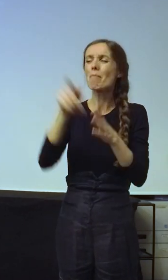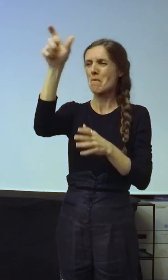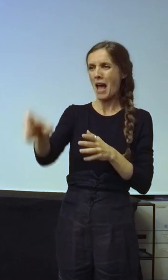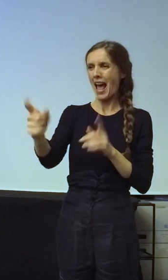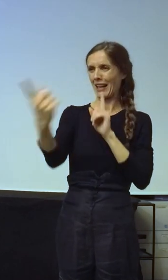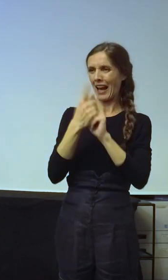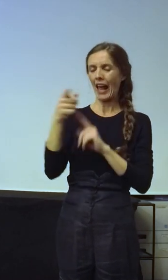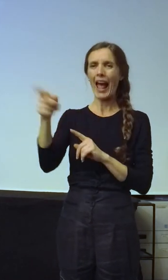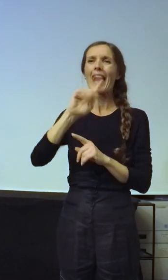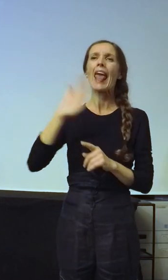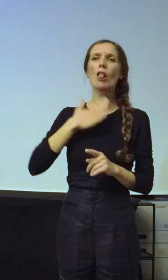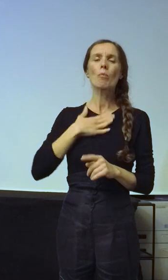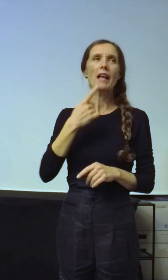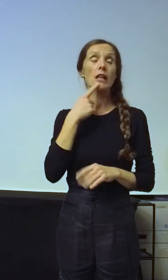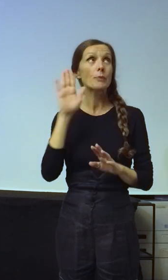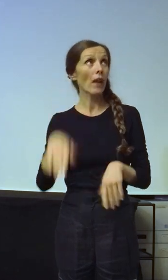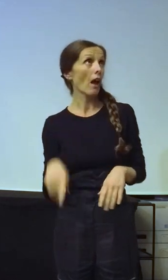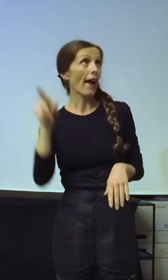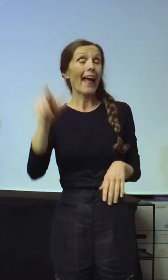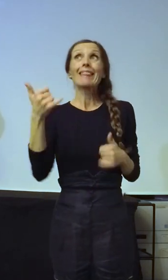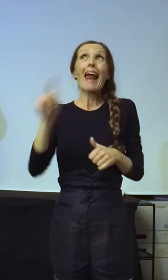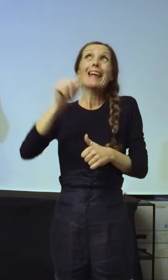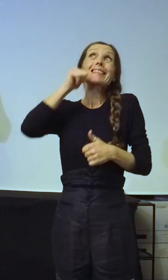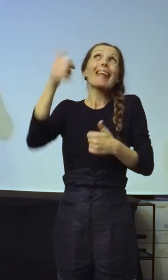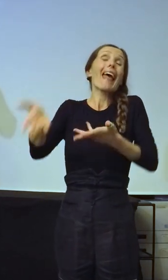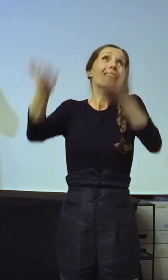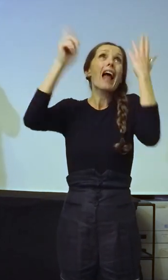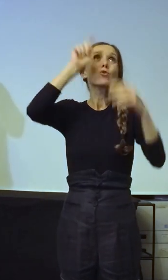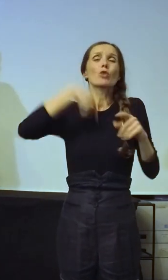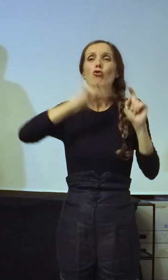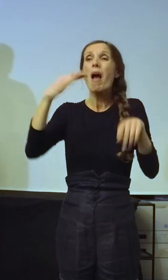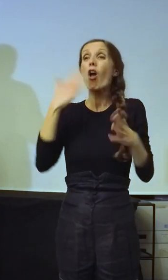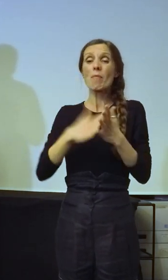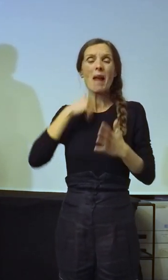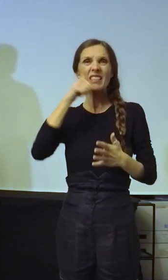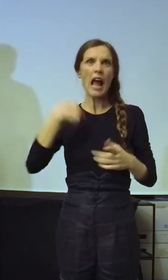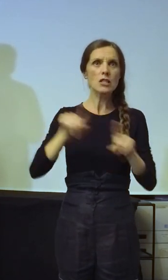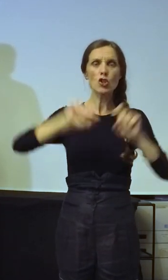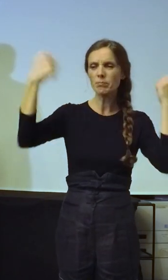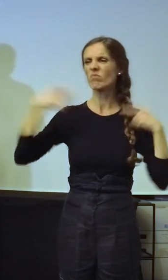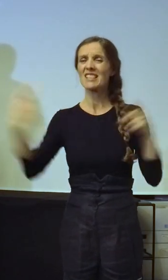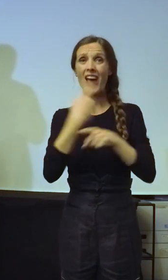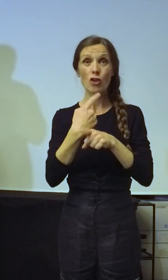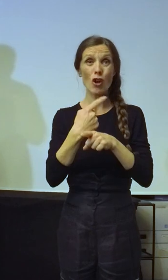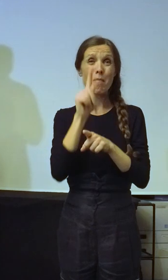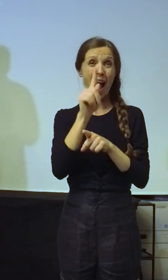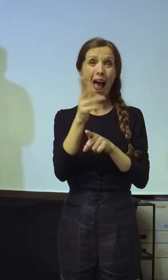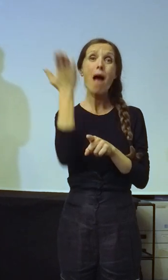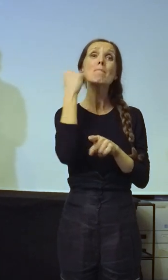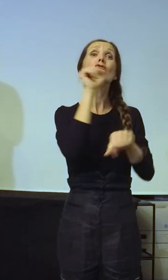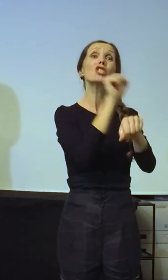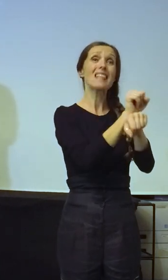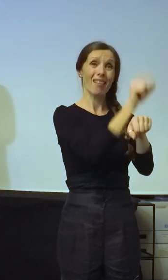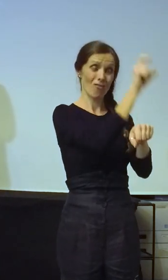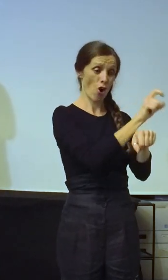s vama, vi kažete danas mu nije dan, doću sutra. Ako je i vama žuta minuta, vi se svađate. Bivši osuđenik, kada uđe